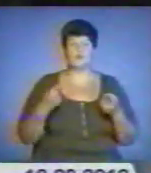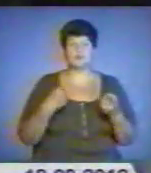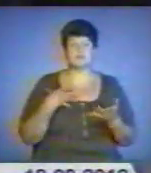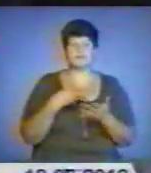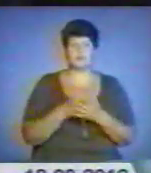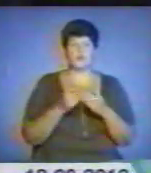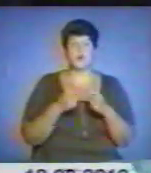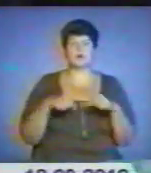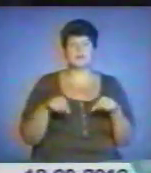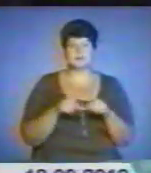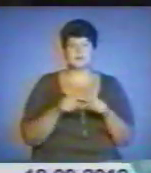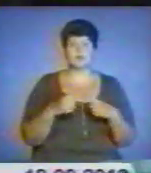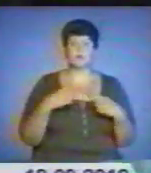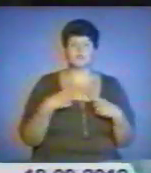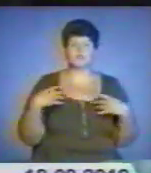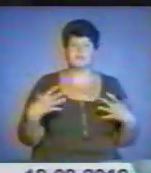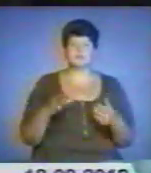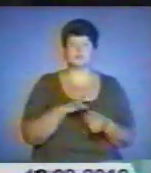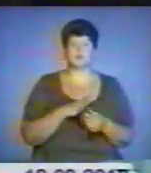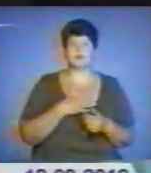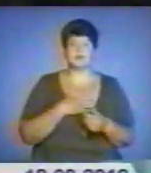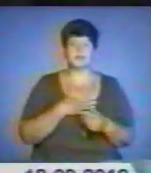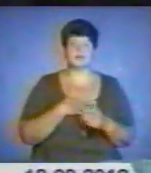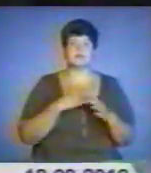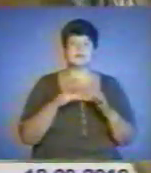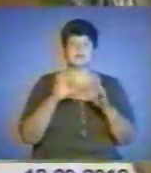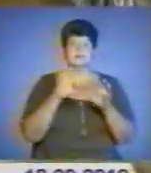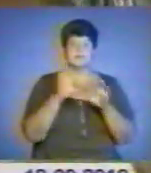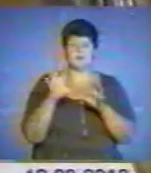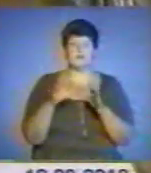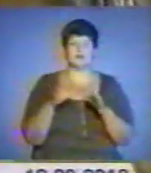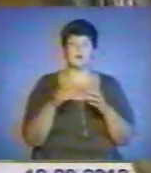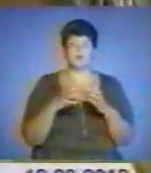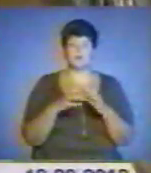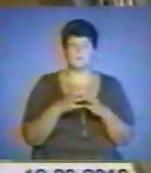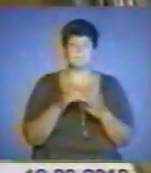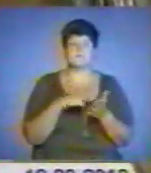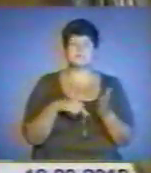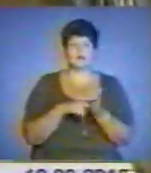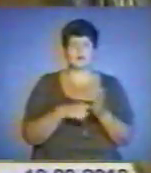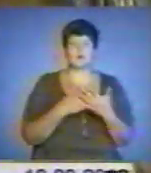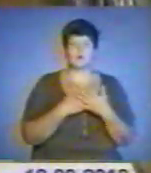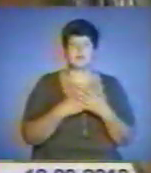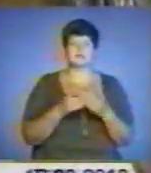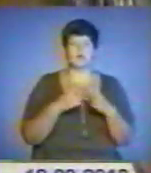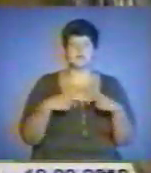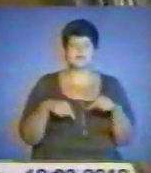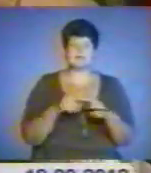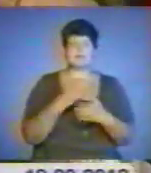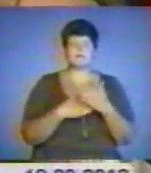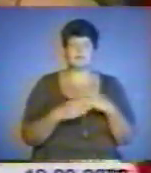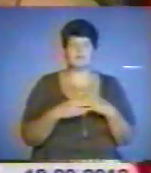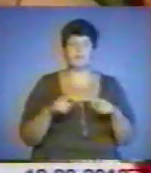організації. На урочисостях побувала наша знімальна група. Міська громадська організація інвалідів опорно-рухового